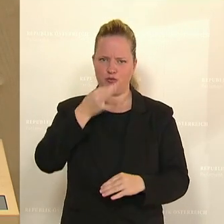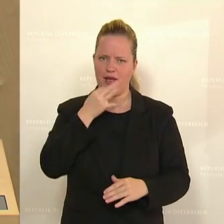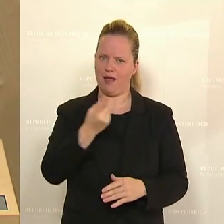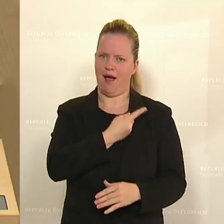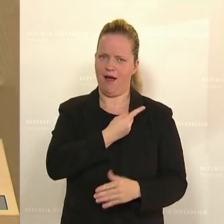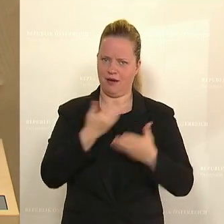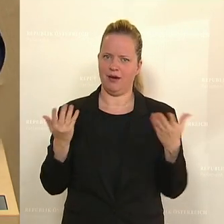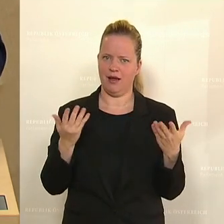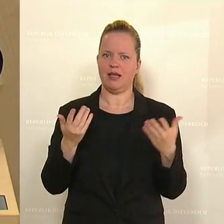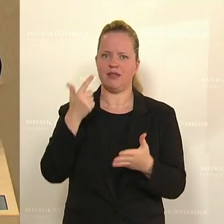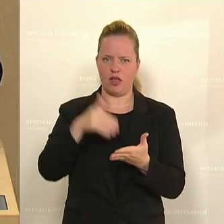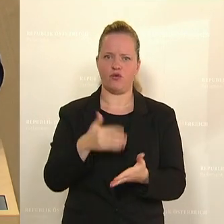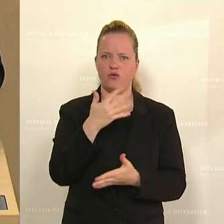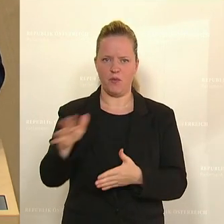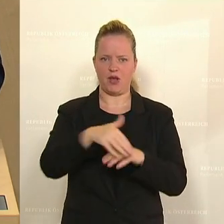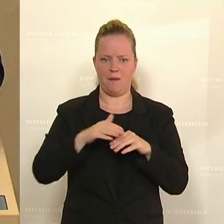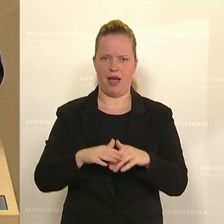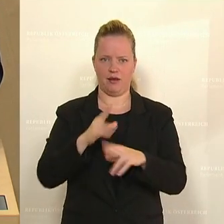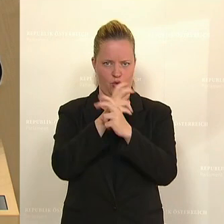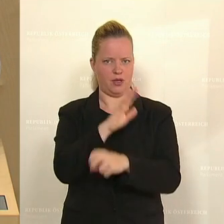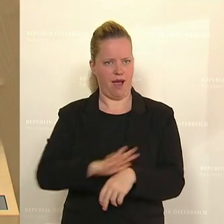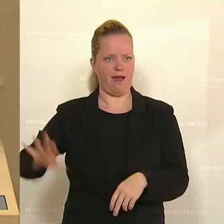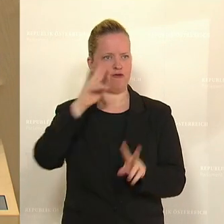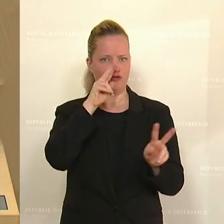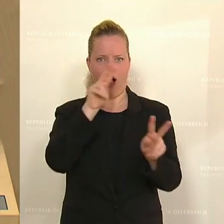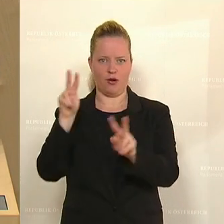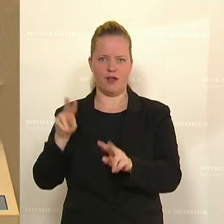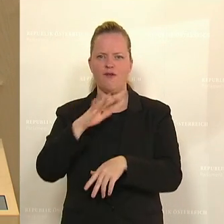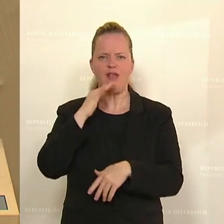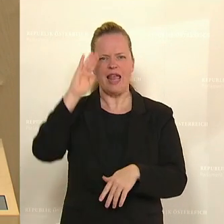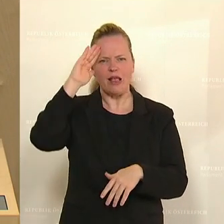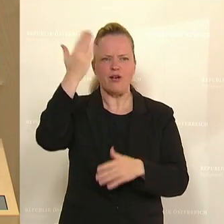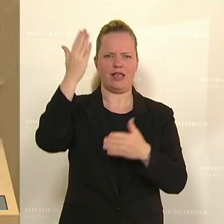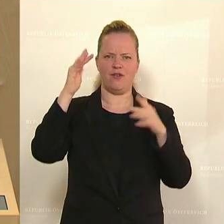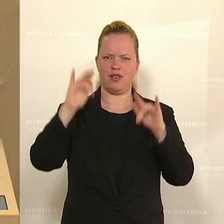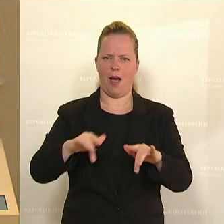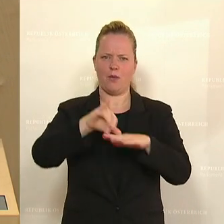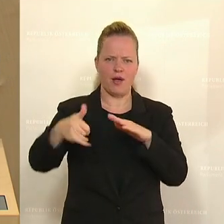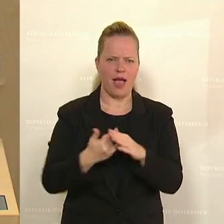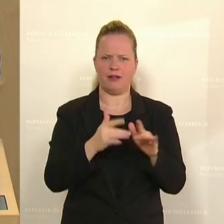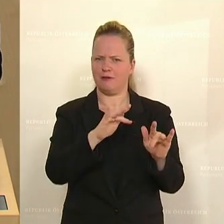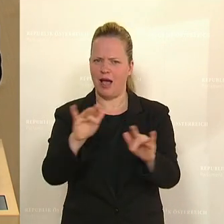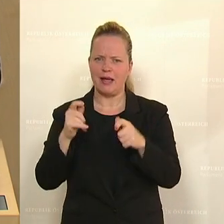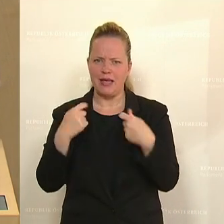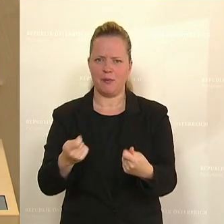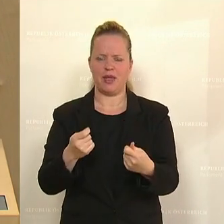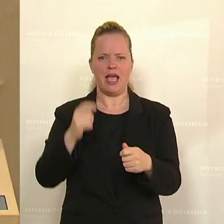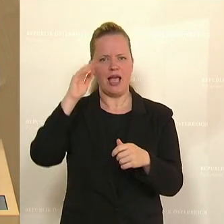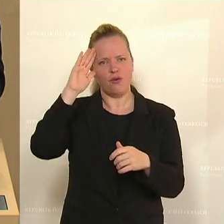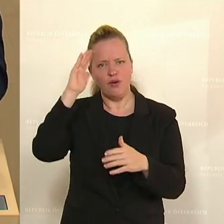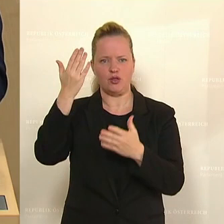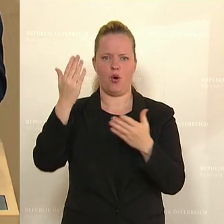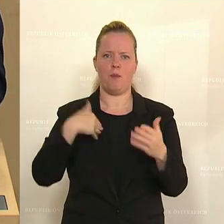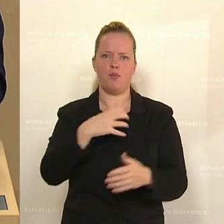wenn wir die 2.500 Gemeinden in Österreich anschauen, wie viele innovative Projekte sich schon durch die Innovation von